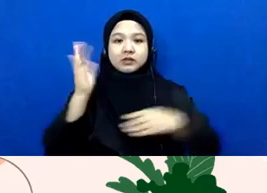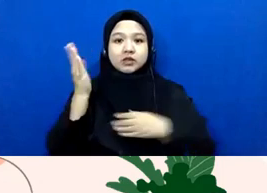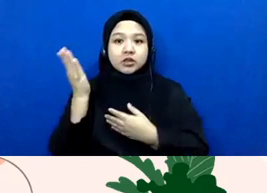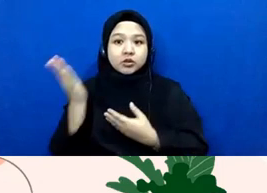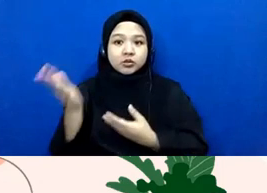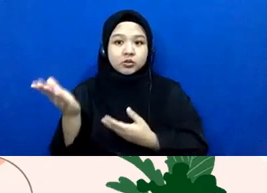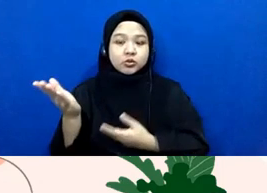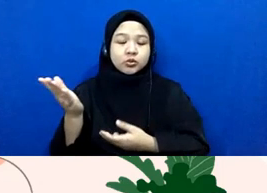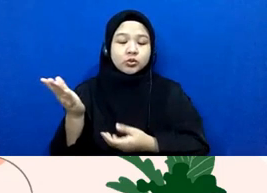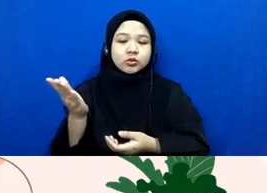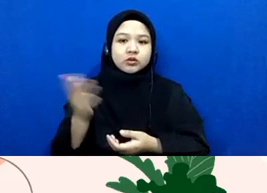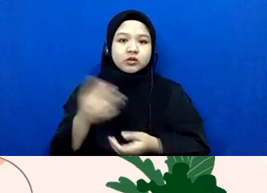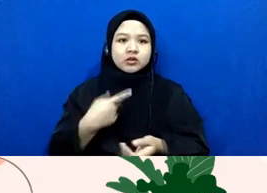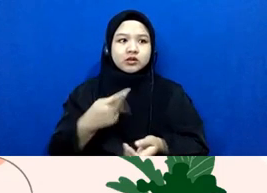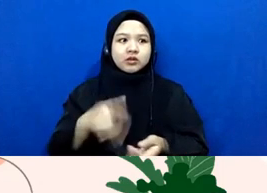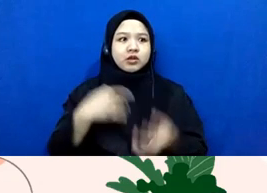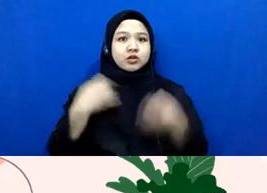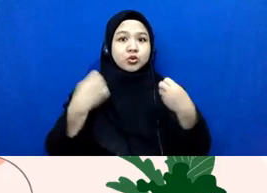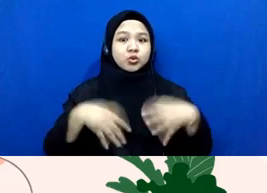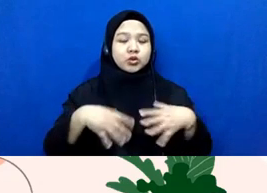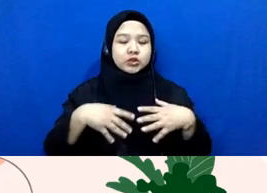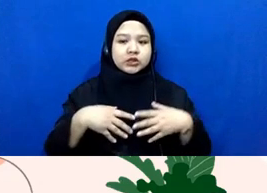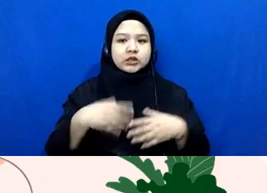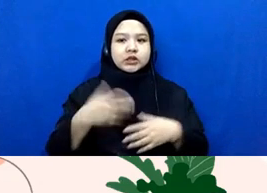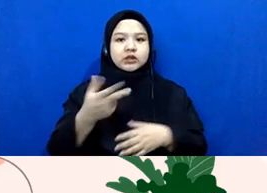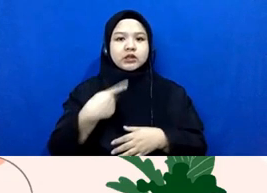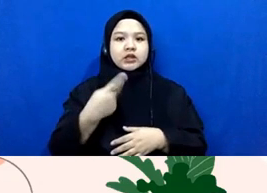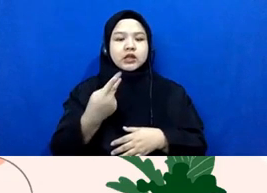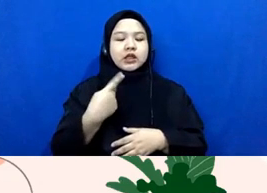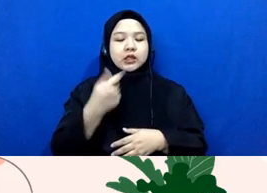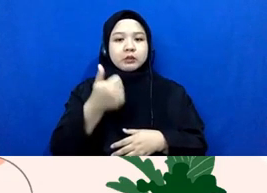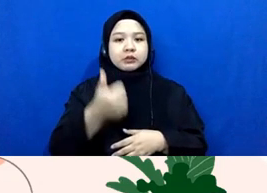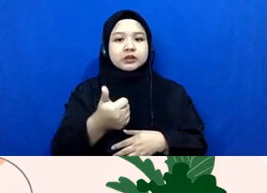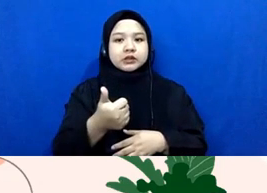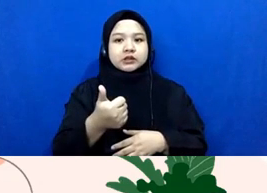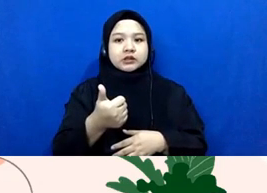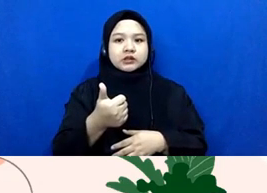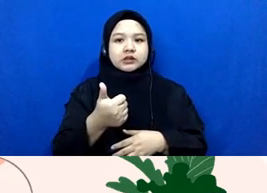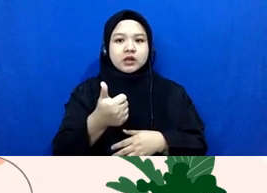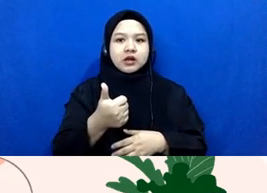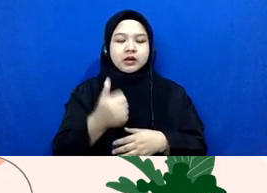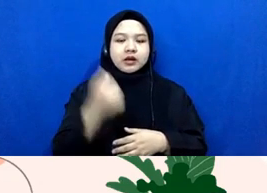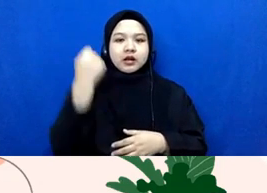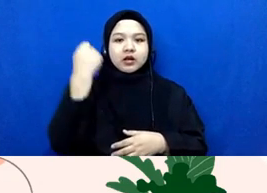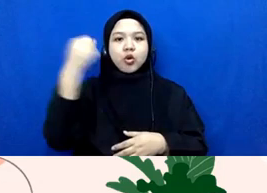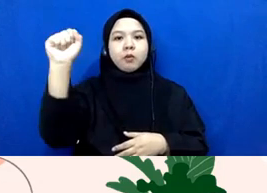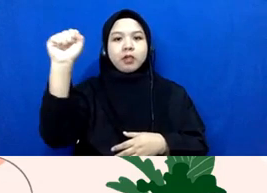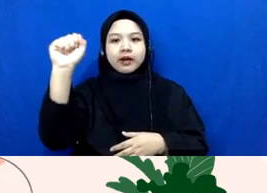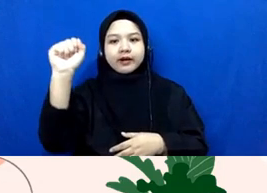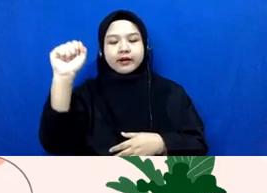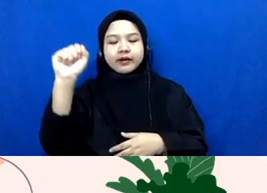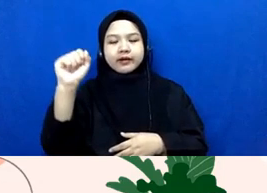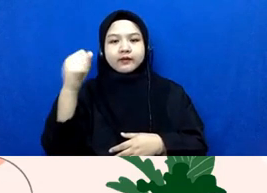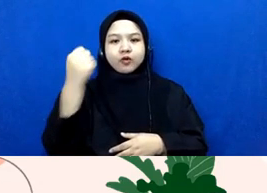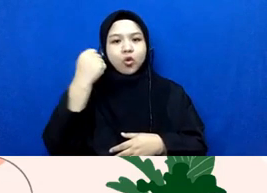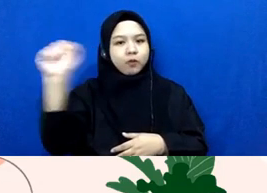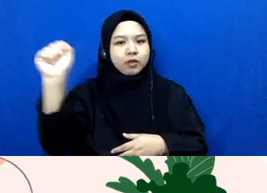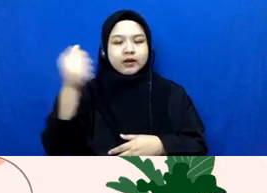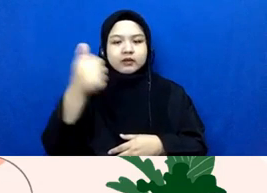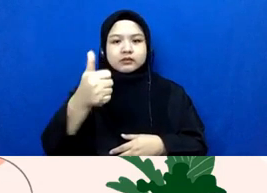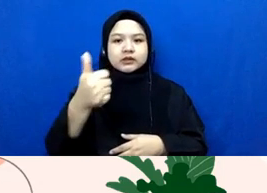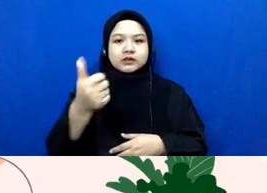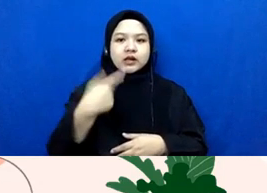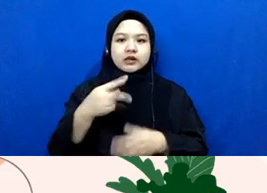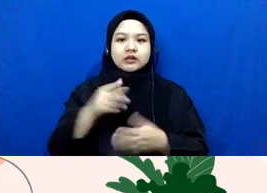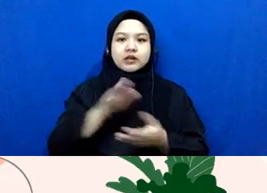itu bisa aja kita kita ajukan komplain ke pihak yang bersangkutan kita ajukan